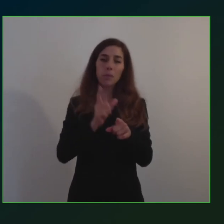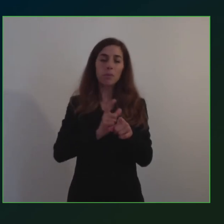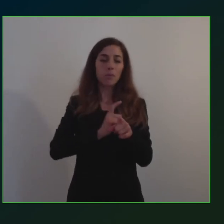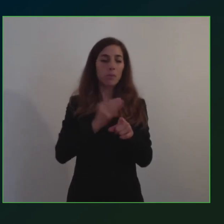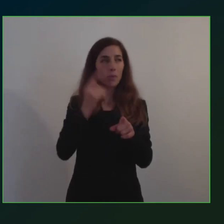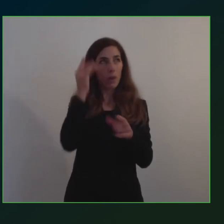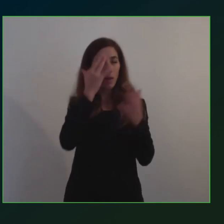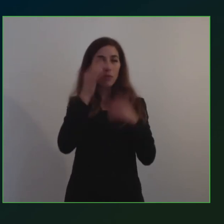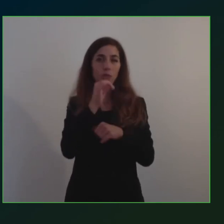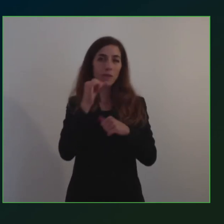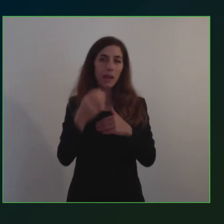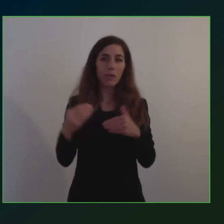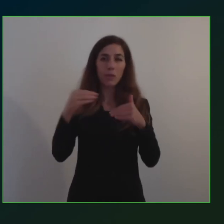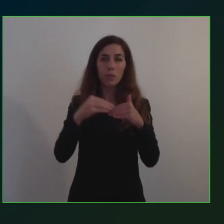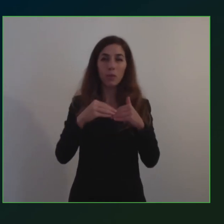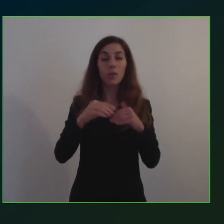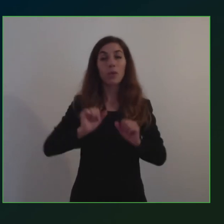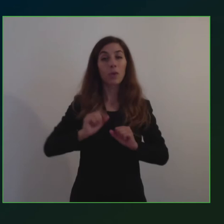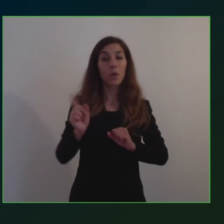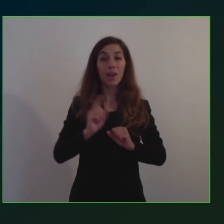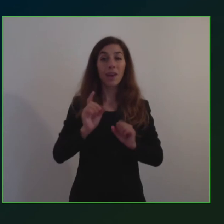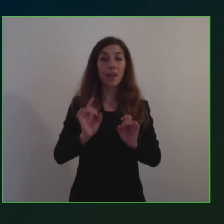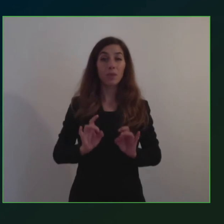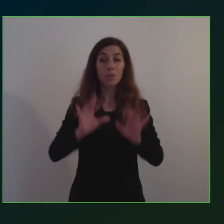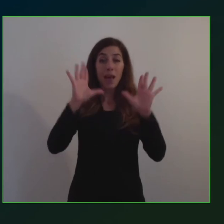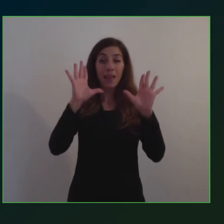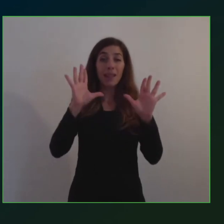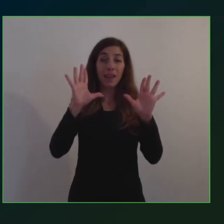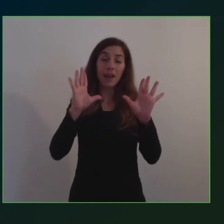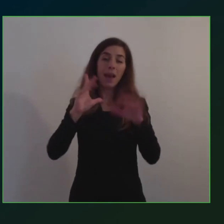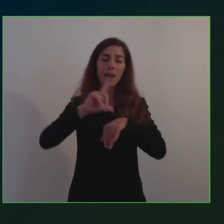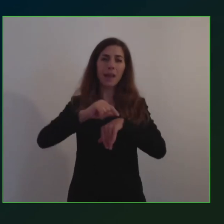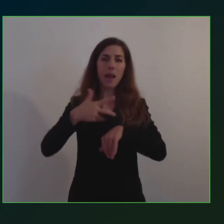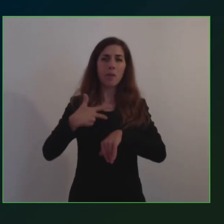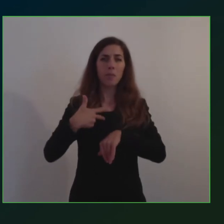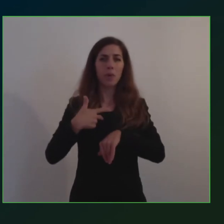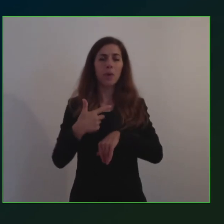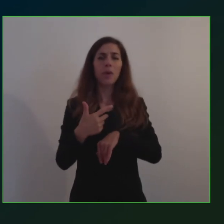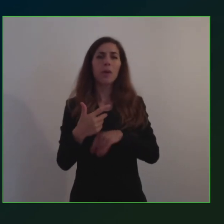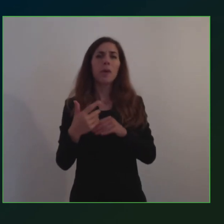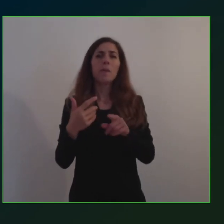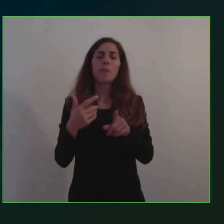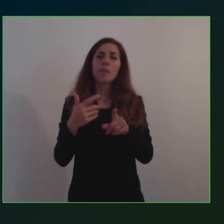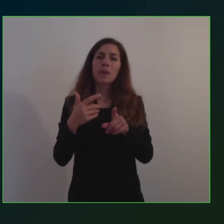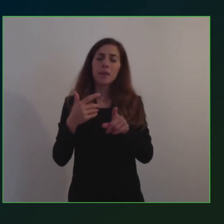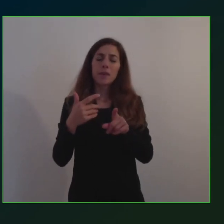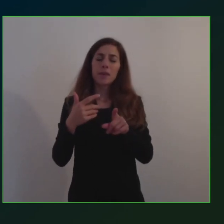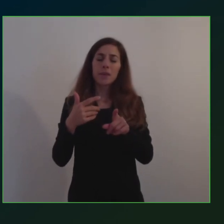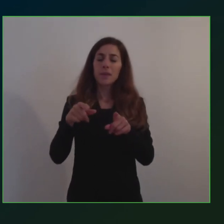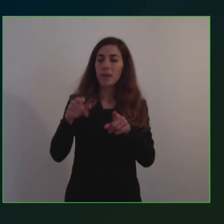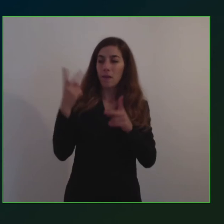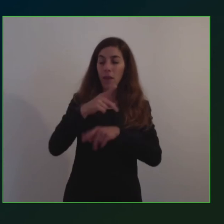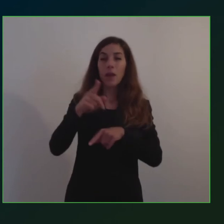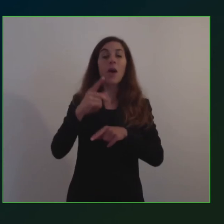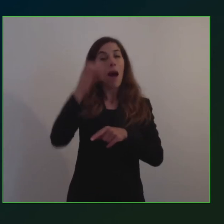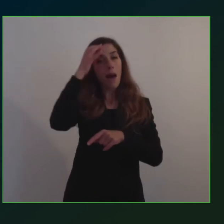ma torneremo a parlare di questo e anche io sono d'accordo con te che società civile a volte è una coperta o troppo